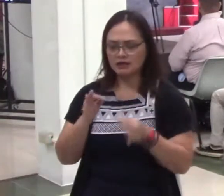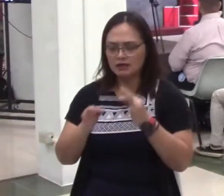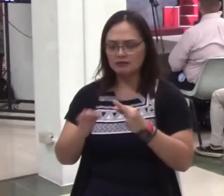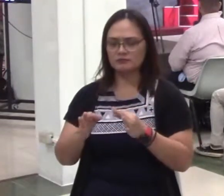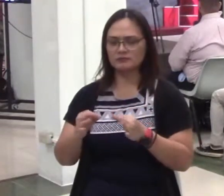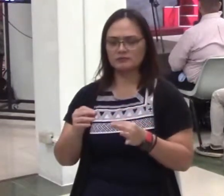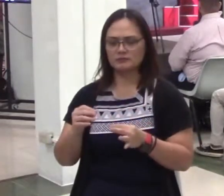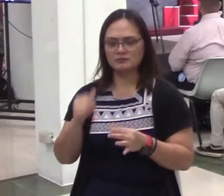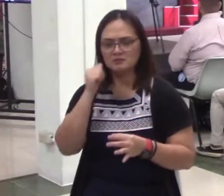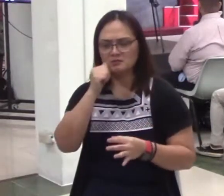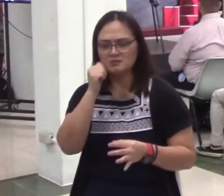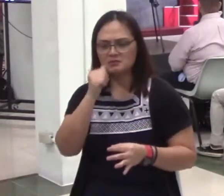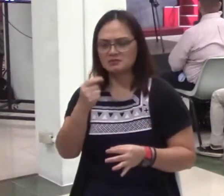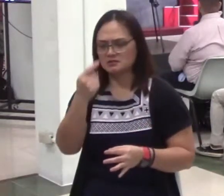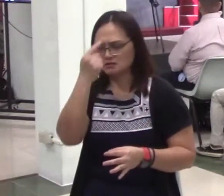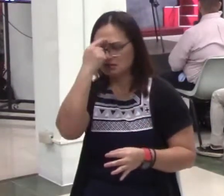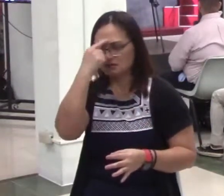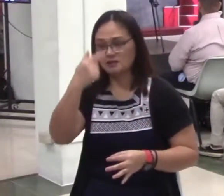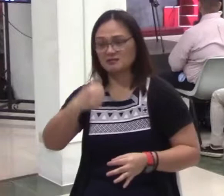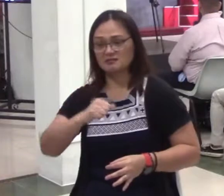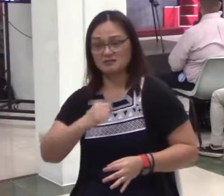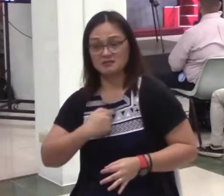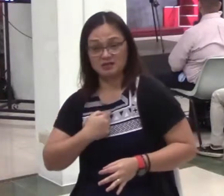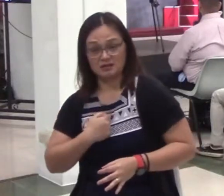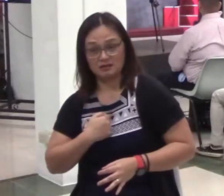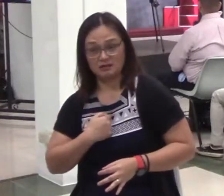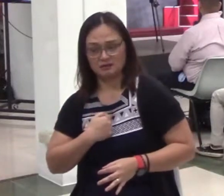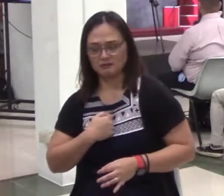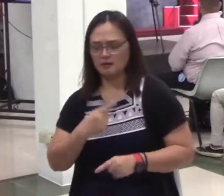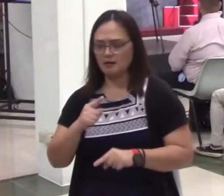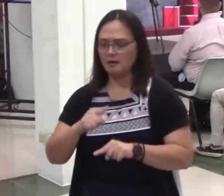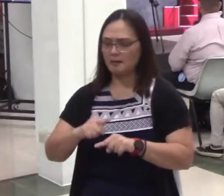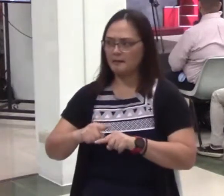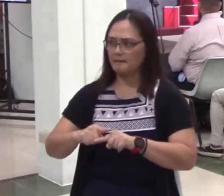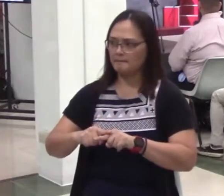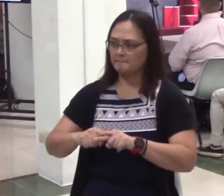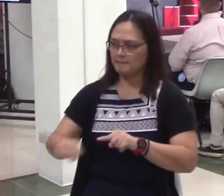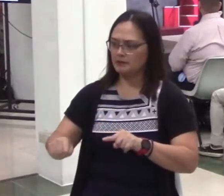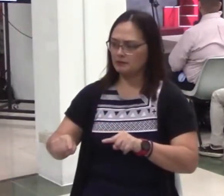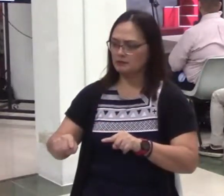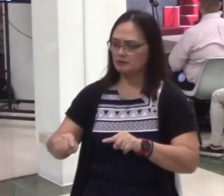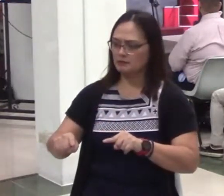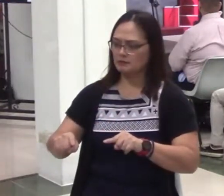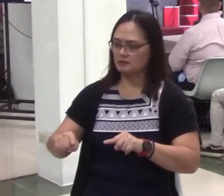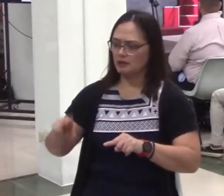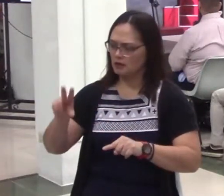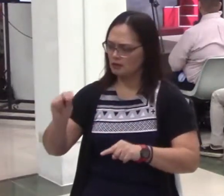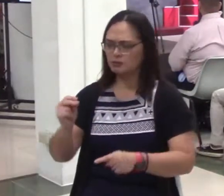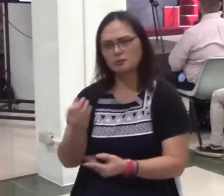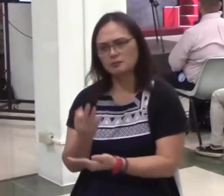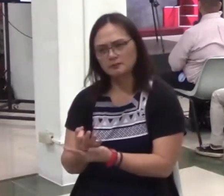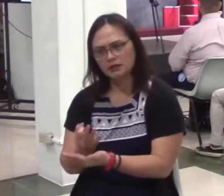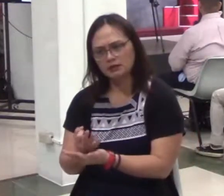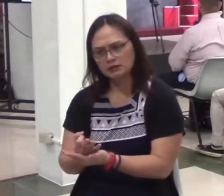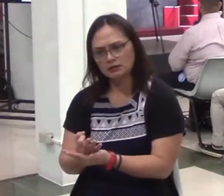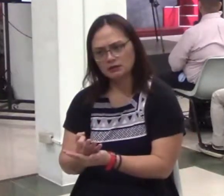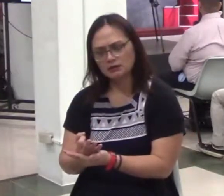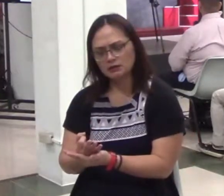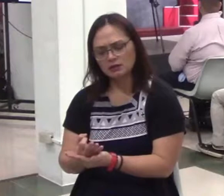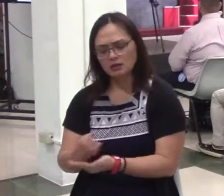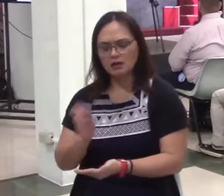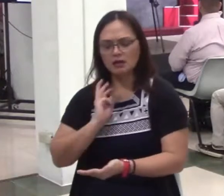Alimbawa, luwalhati ni Kristo. Lahat tayo binigid ng layang maglingkod. O, sige, umawit ka kapatid.